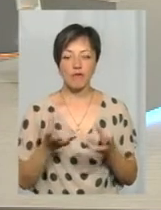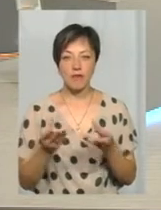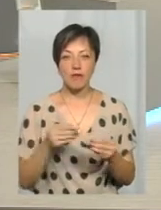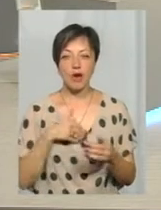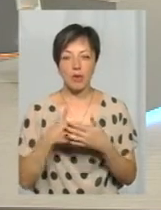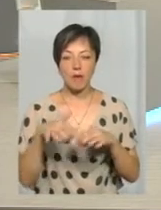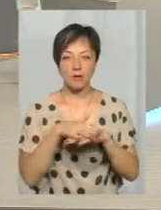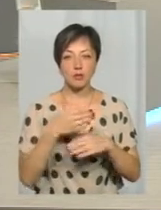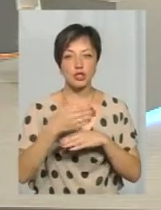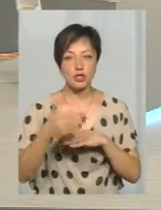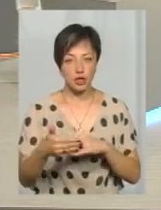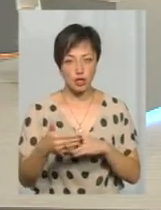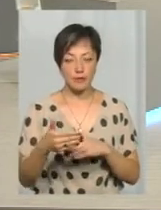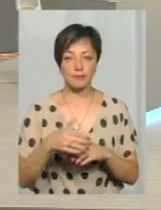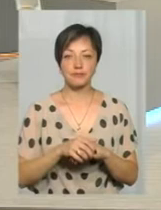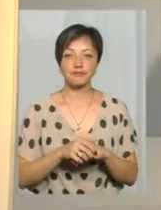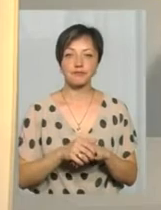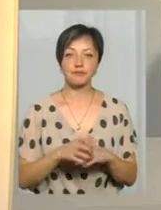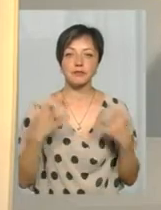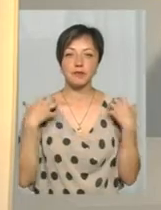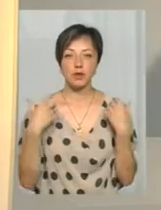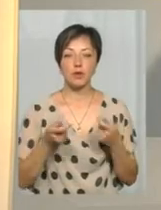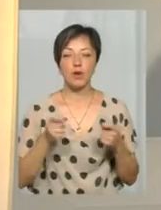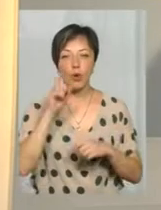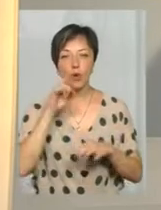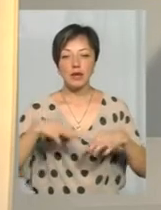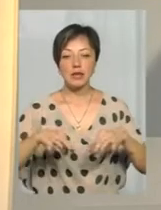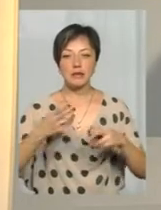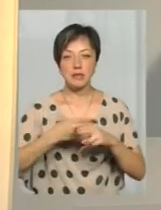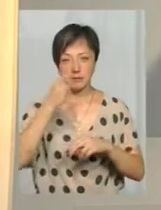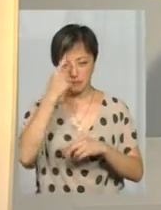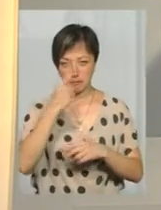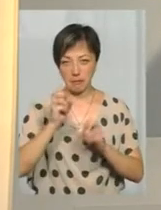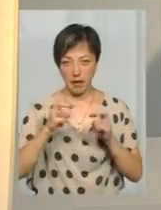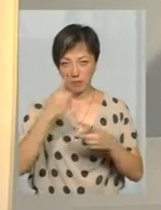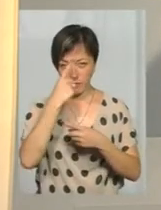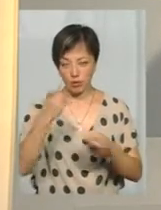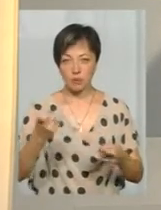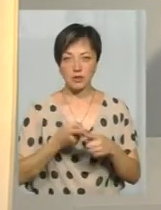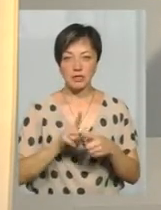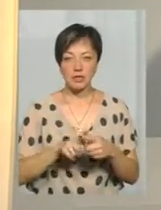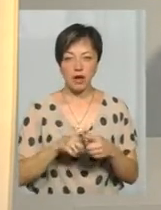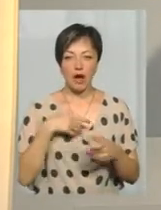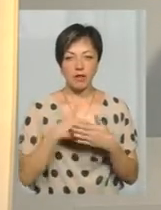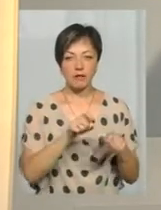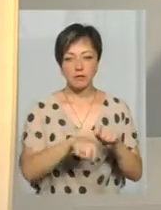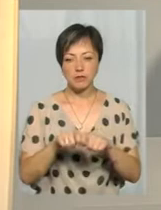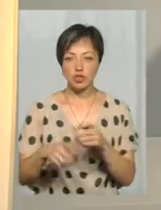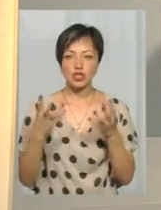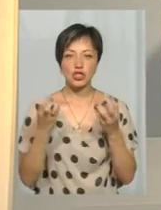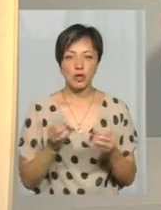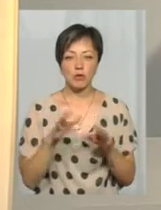громадськості трошки пізніше. Начальник управління Укртрансбезпеки повідомив, що вони налаштовані оці активні рейди проводити ще